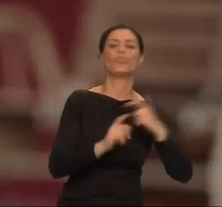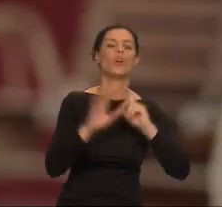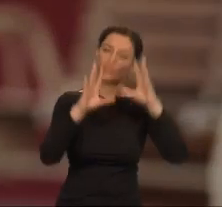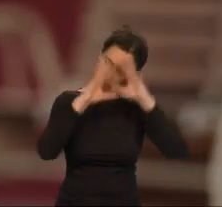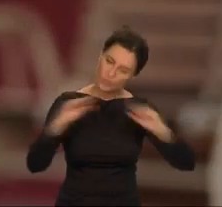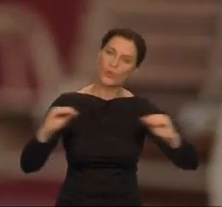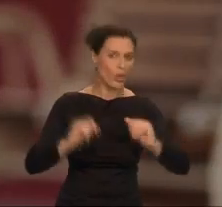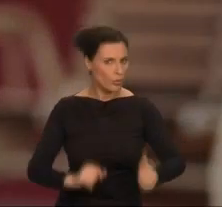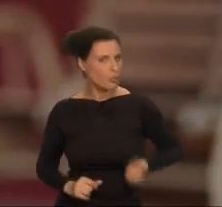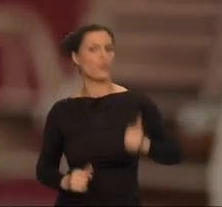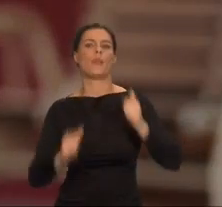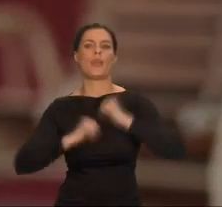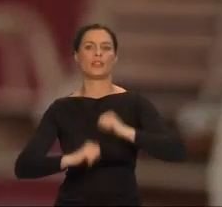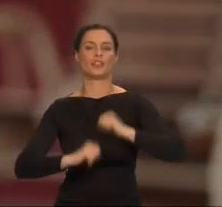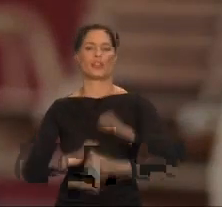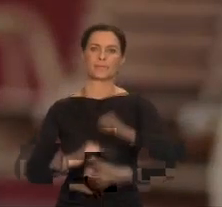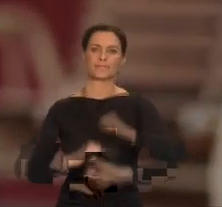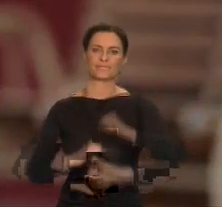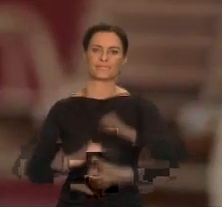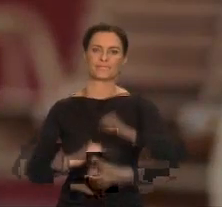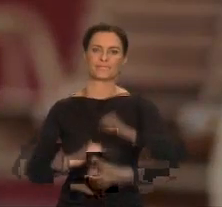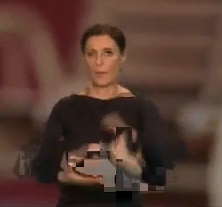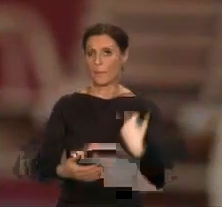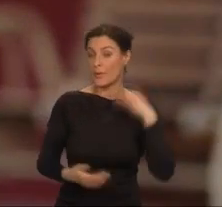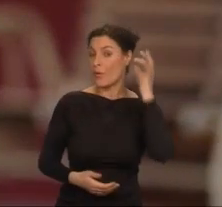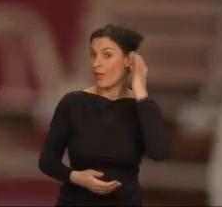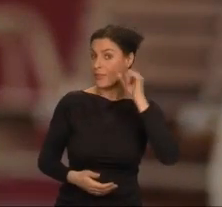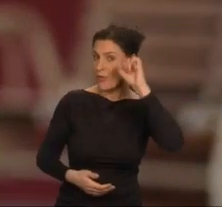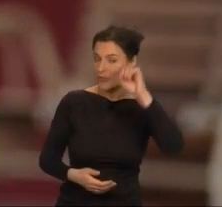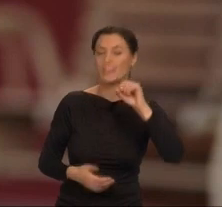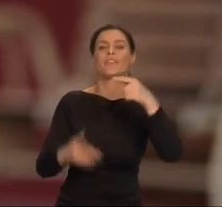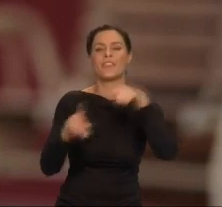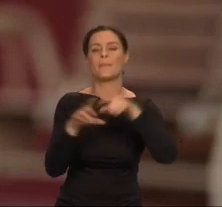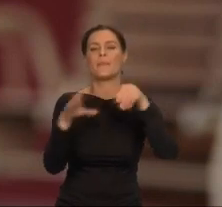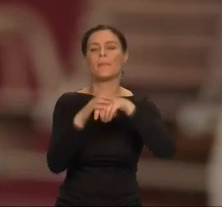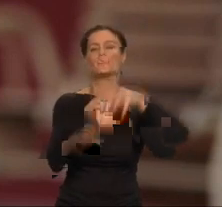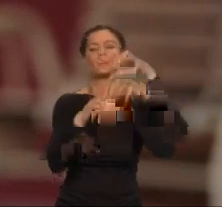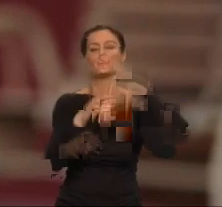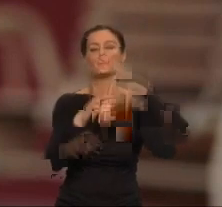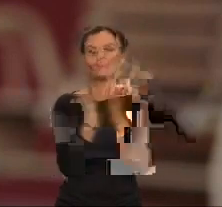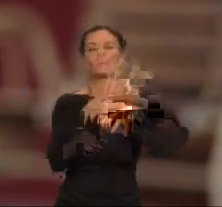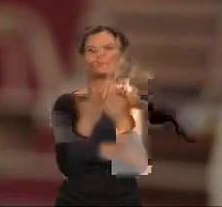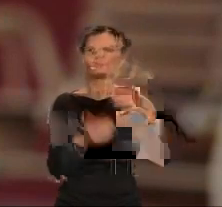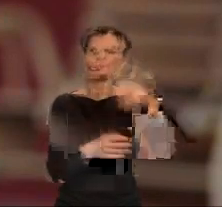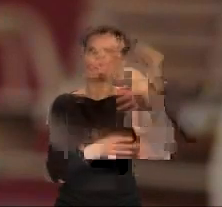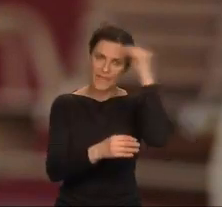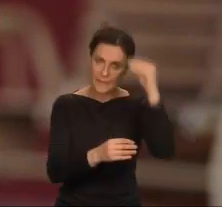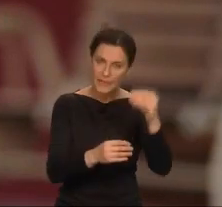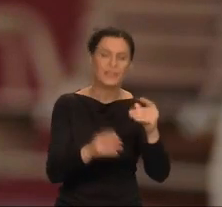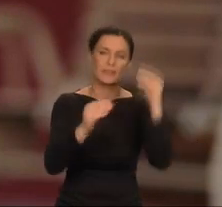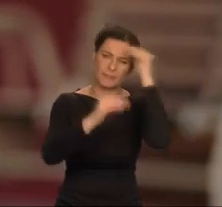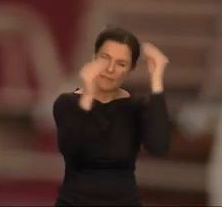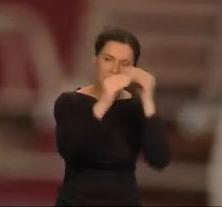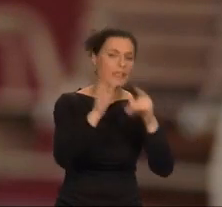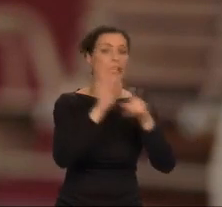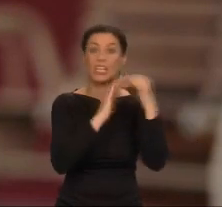Nowoczesny feminizm uderzył także w literaturę science fiction. Jedni go przyjęli, inni się mu